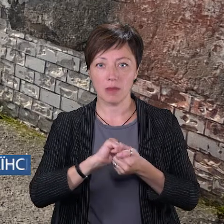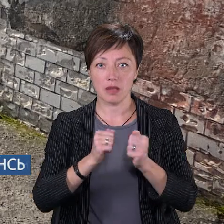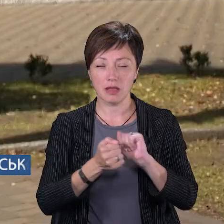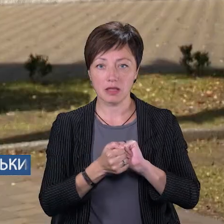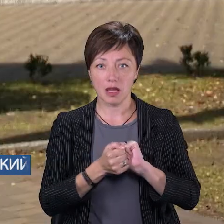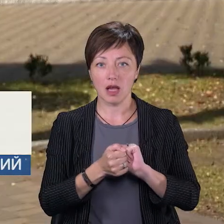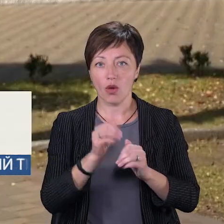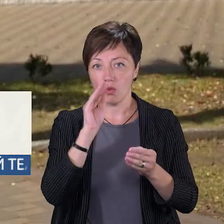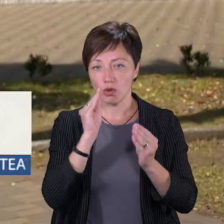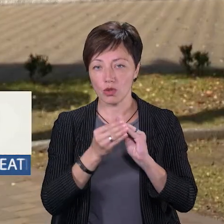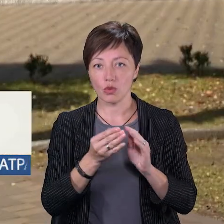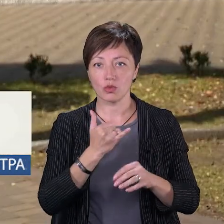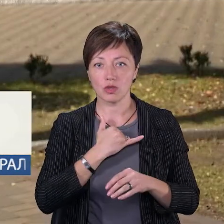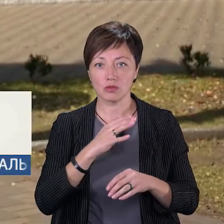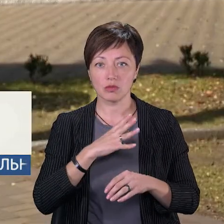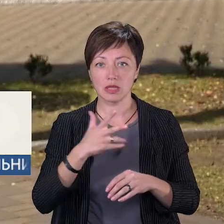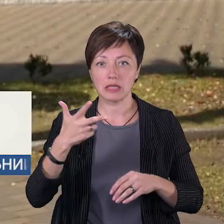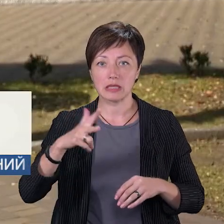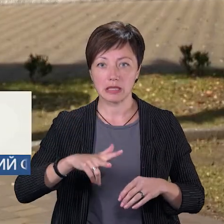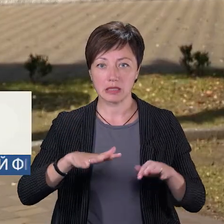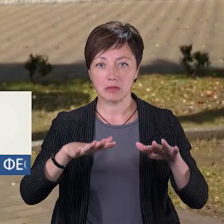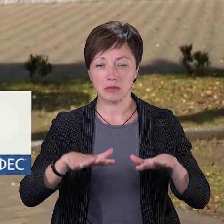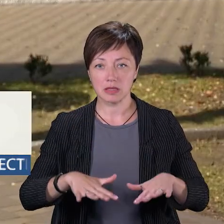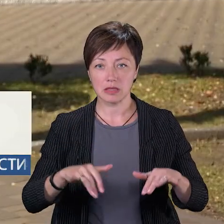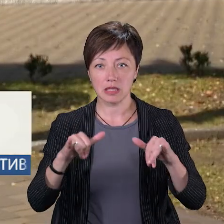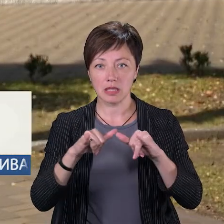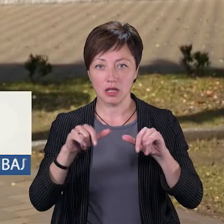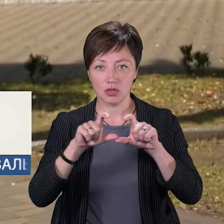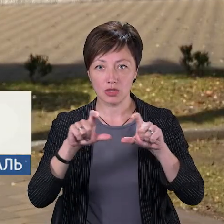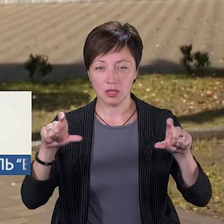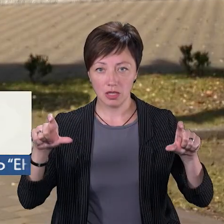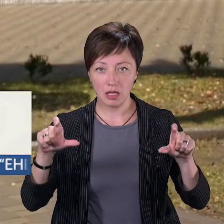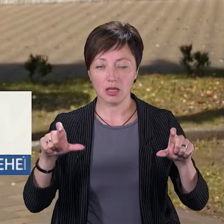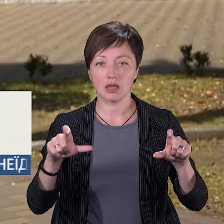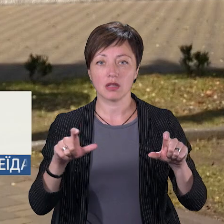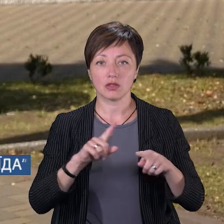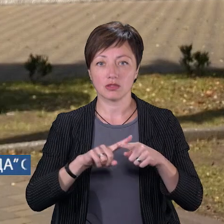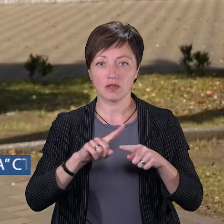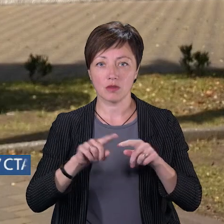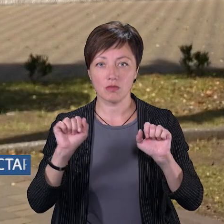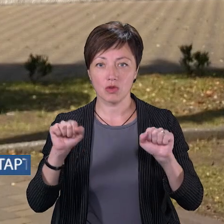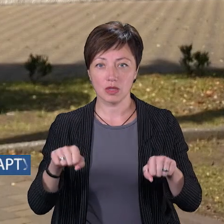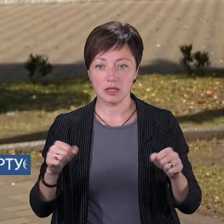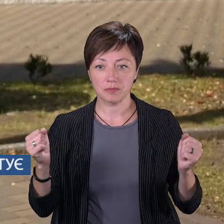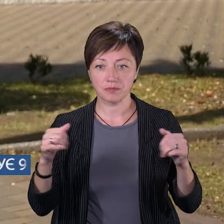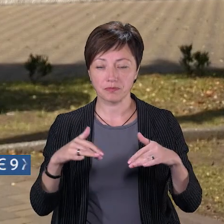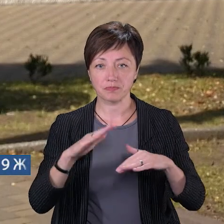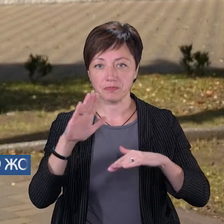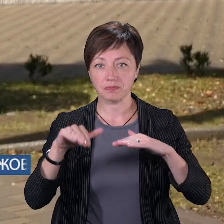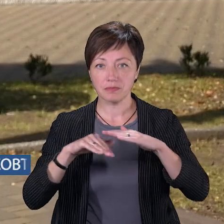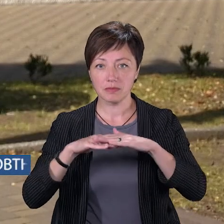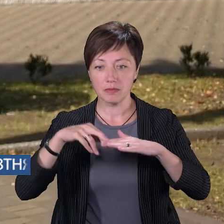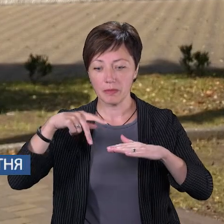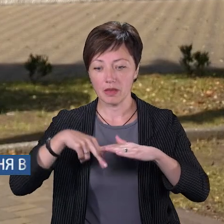укриття у нас слугувало три місця. Їдальня шкільна для молодшої ланки, щоб швиденько могли зібратися. Підземний